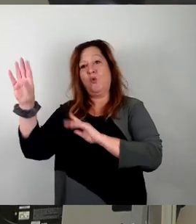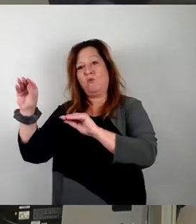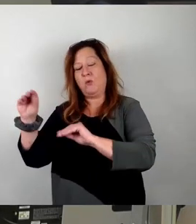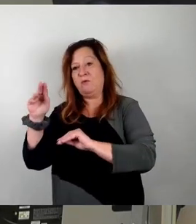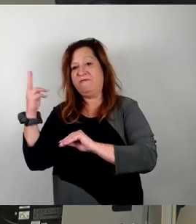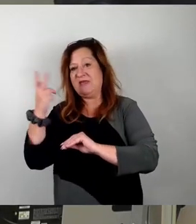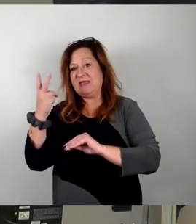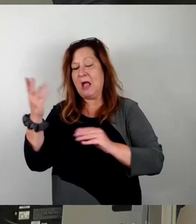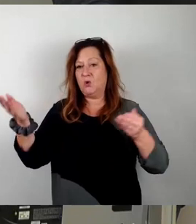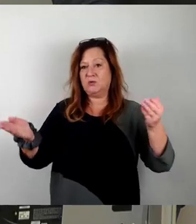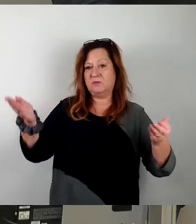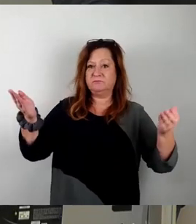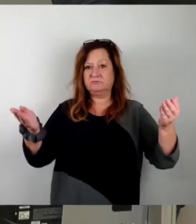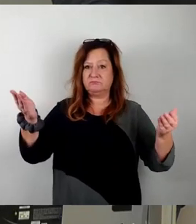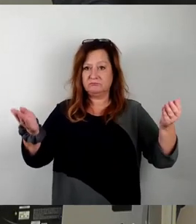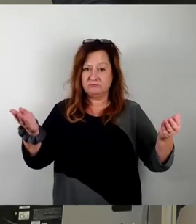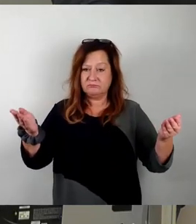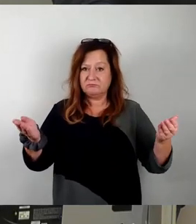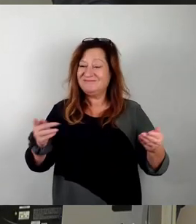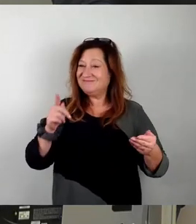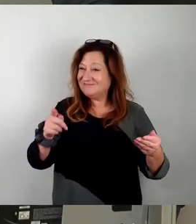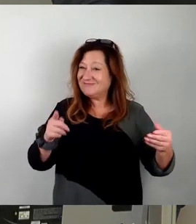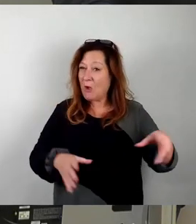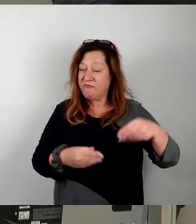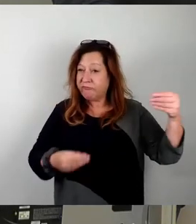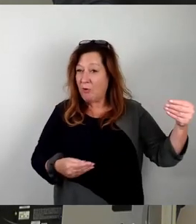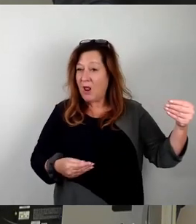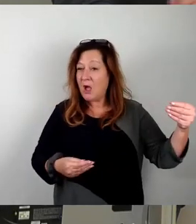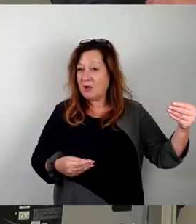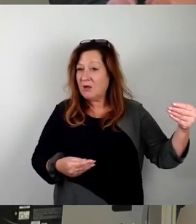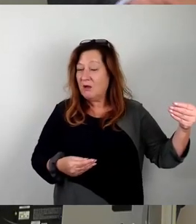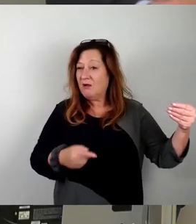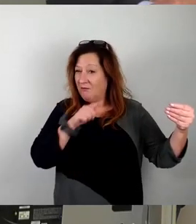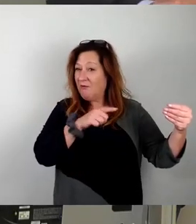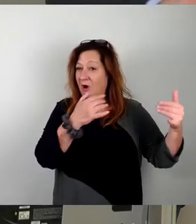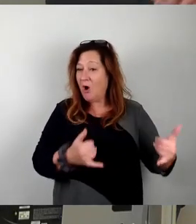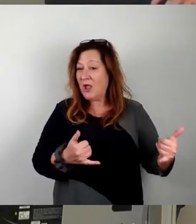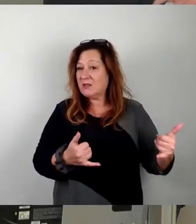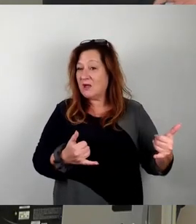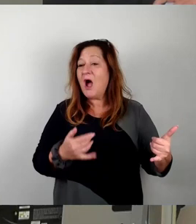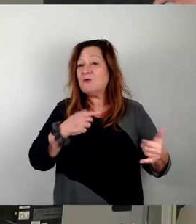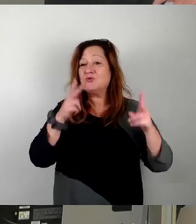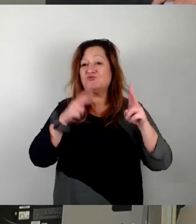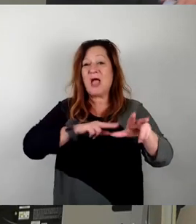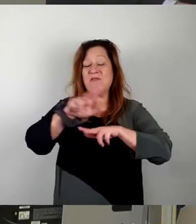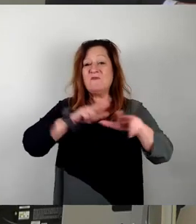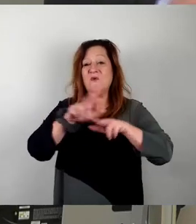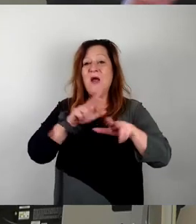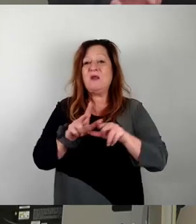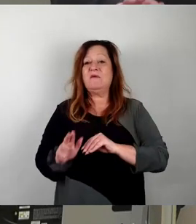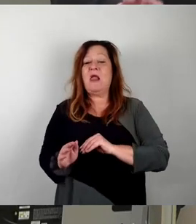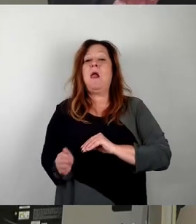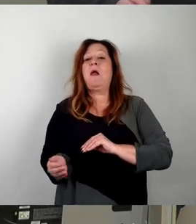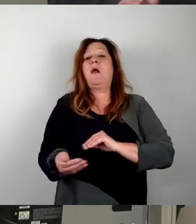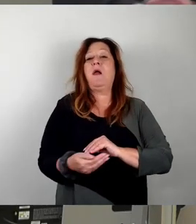Um genau diese Vorlage geht es heute und es wird relativ schnell klar, dass die Stadtverwaltung hier am Beschluss vorbeigearbeitet hat, beziehungsweise völlig übers Ziel